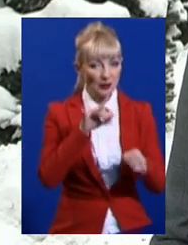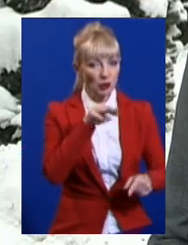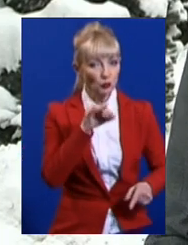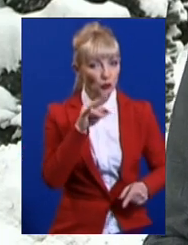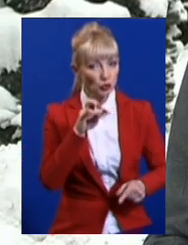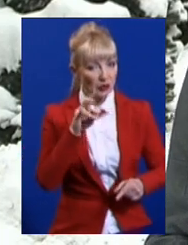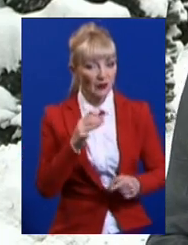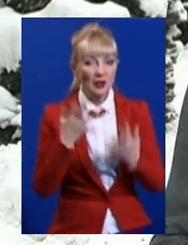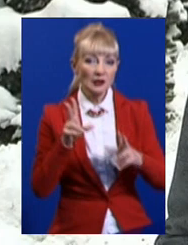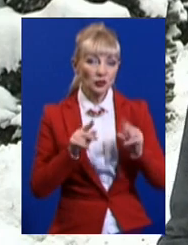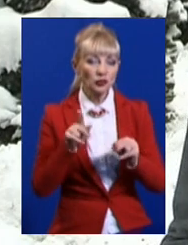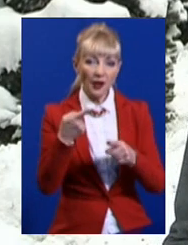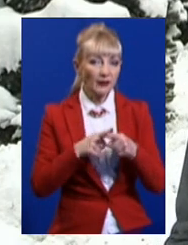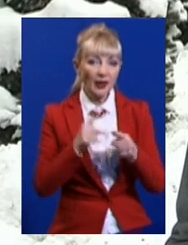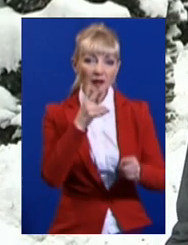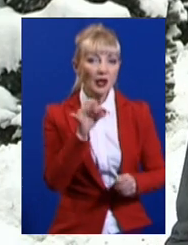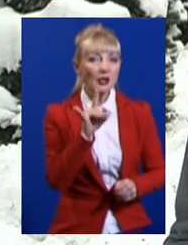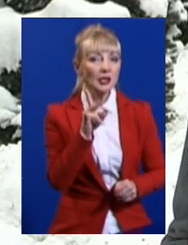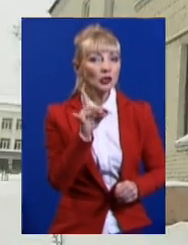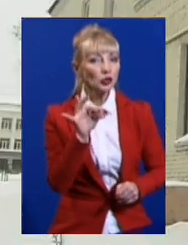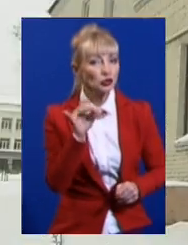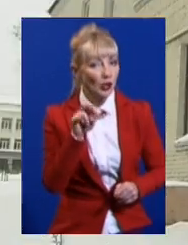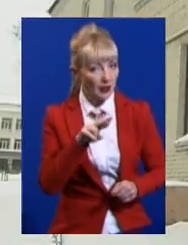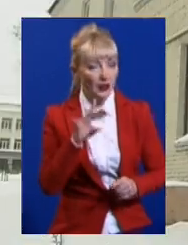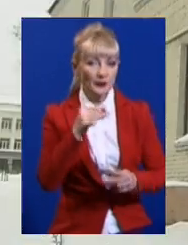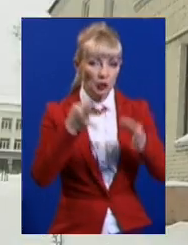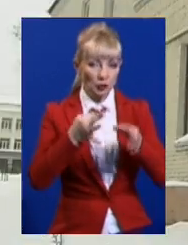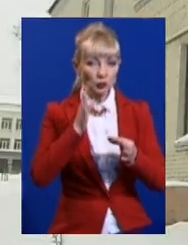є ринковою. І це дійсно буде затягувати судовий процес.